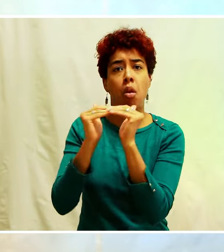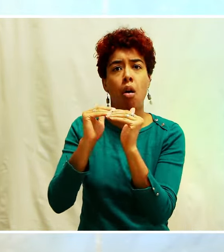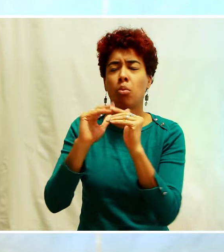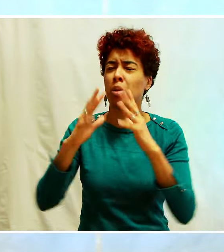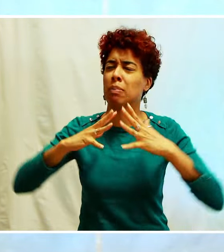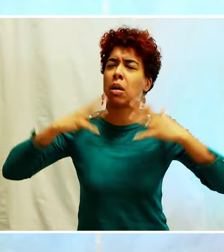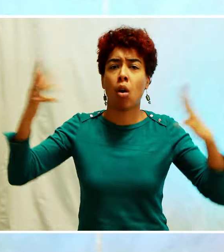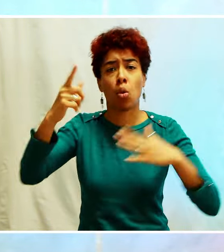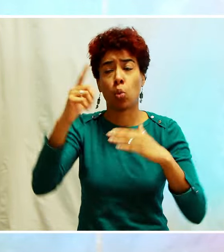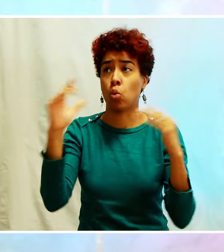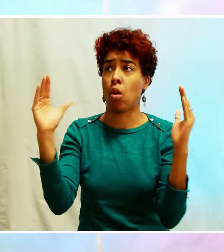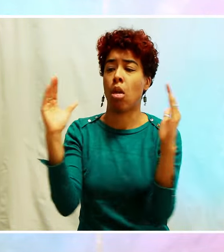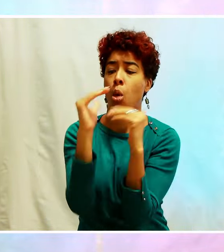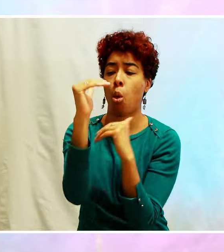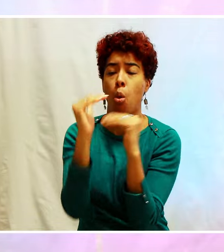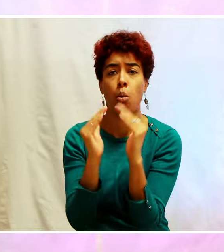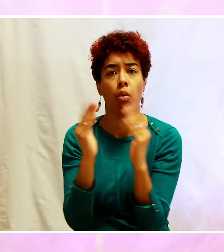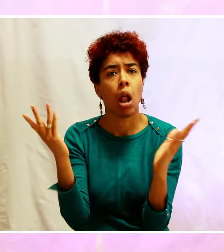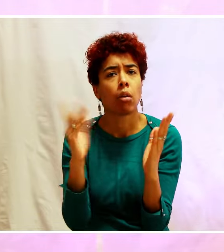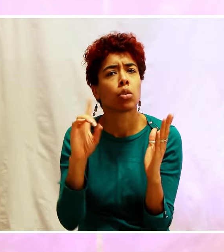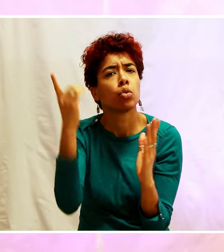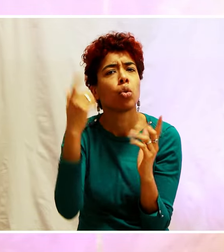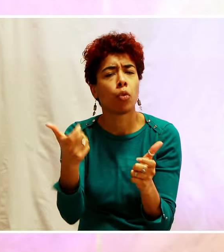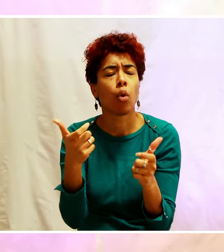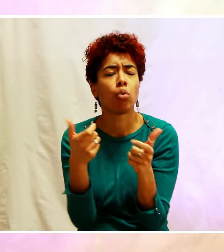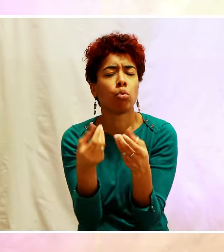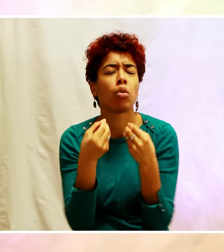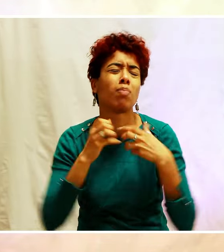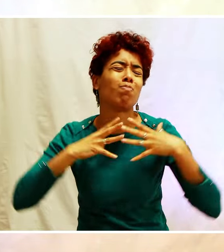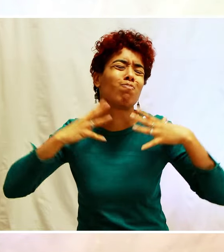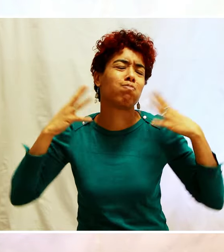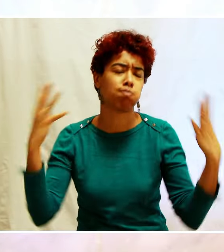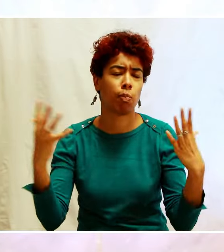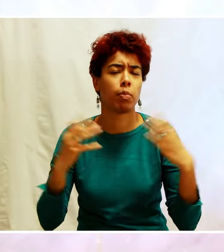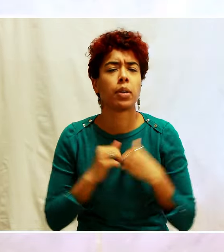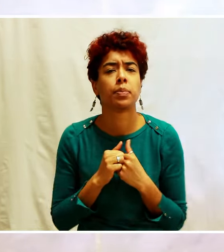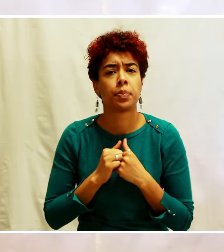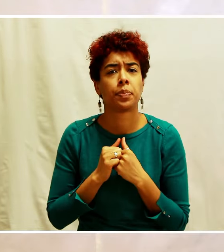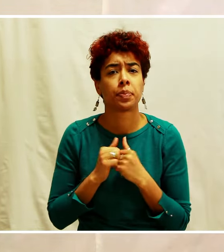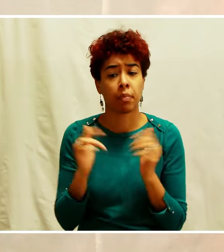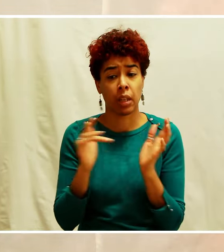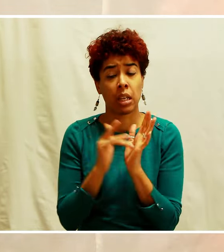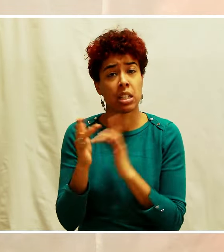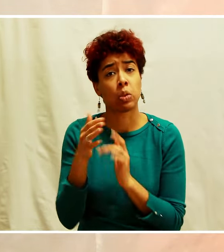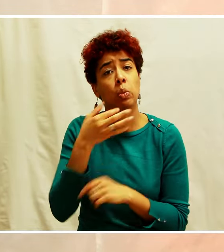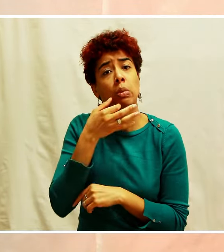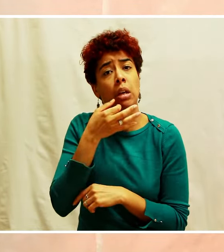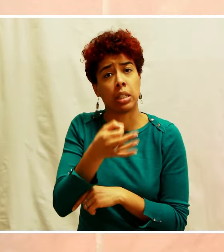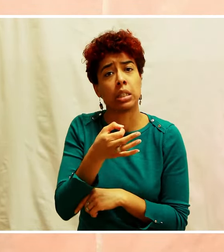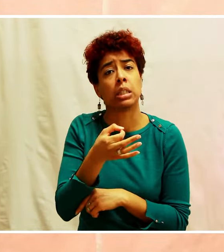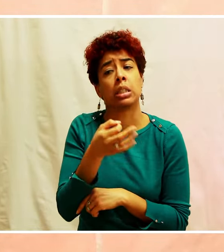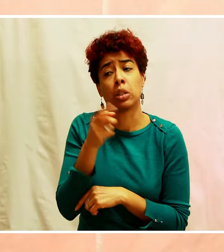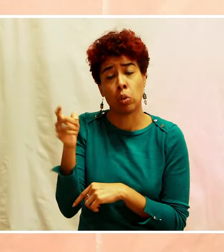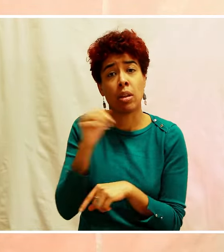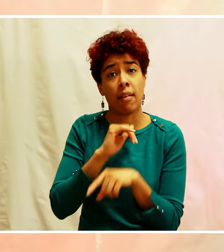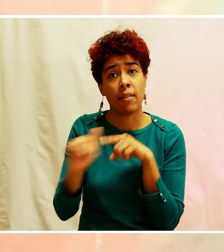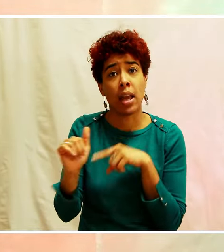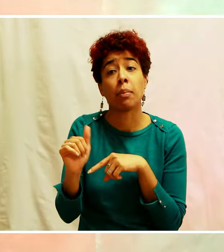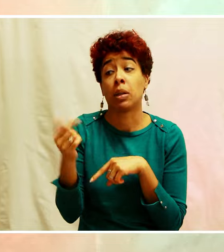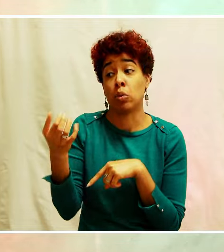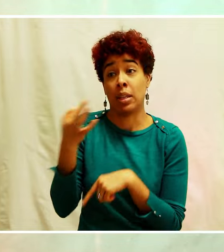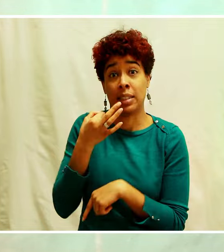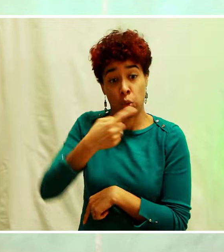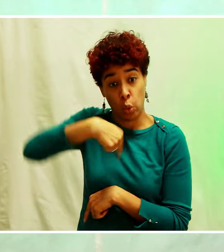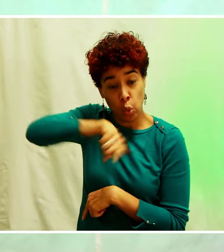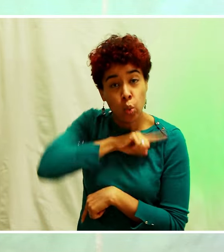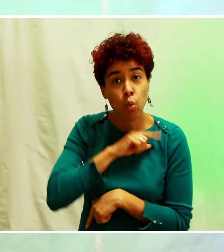que Dieu veut nous emmener plus loin. Jésus a dit lui-même qu'il a fait des œuvres, mais que nous, on ferait des œuvres même plus grandes que les